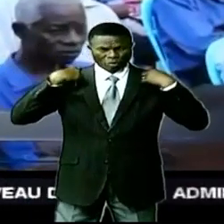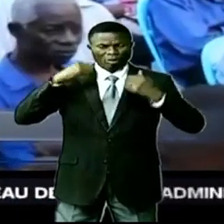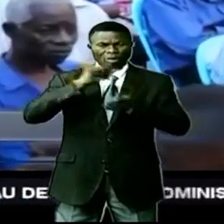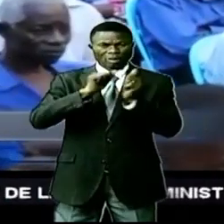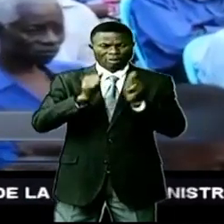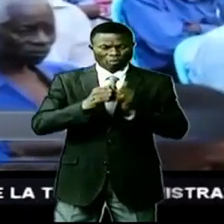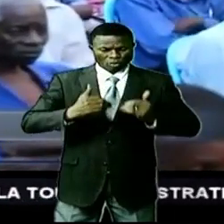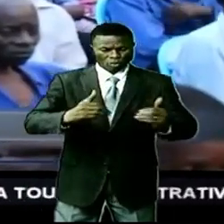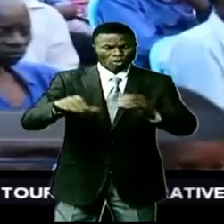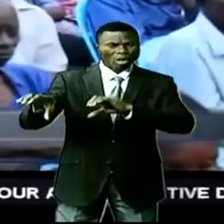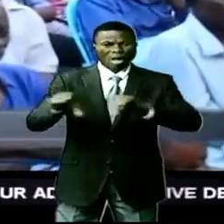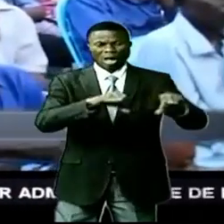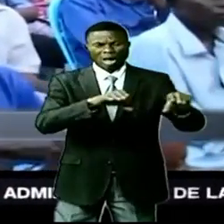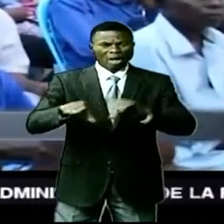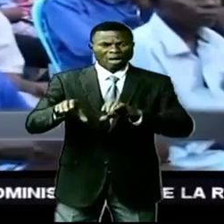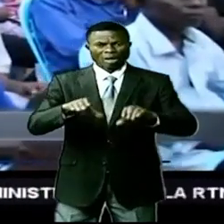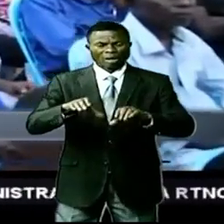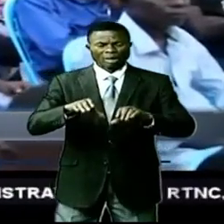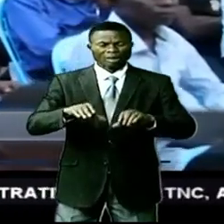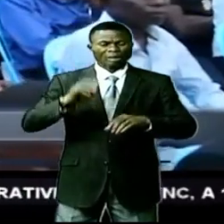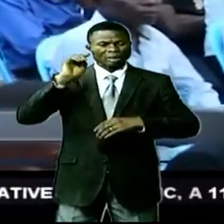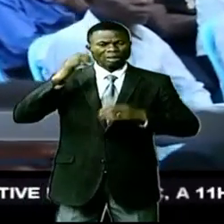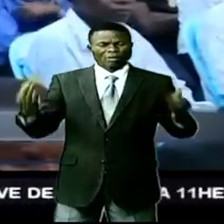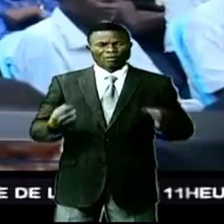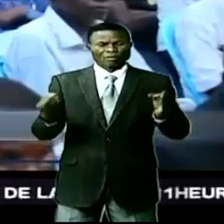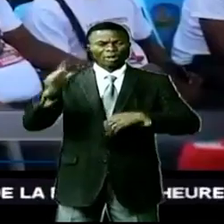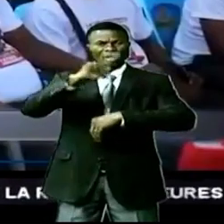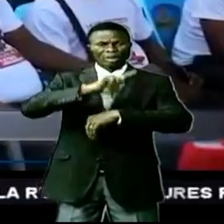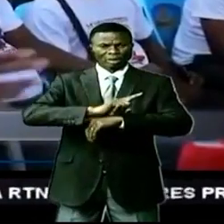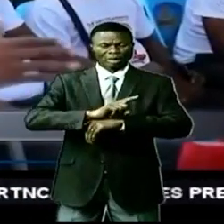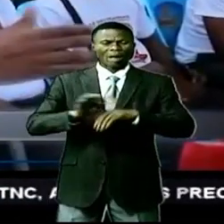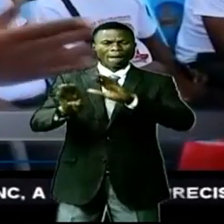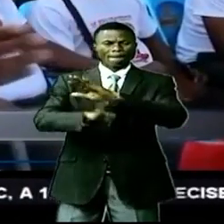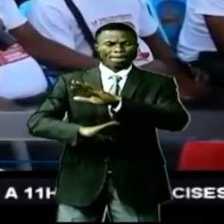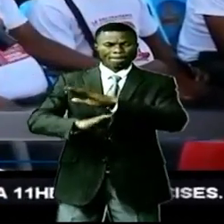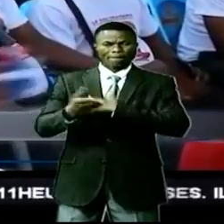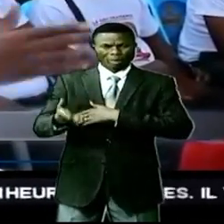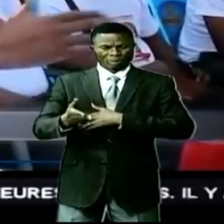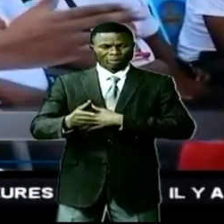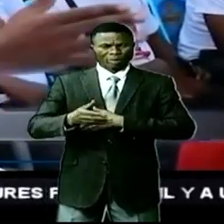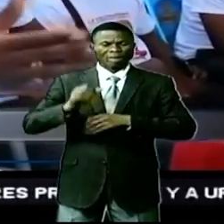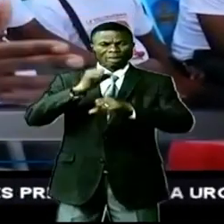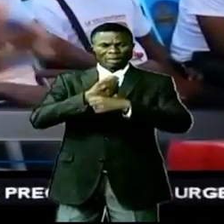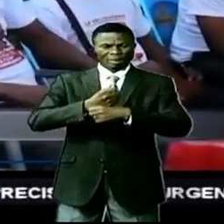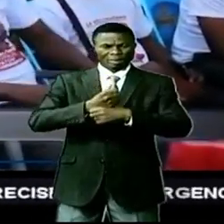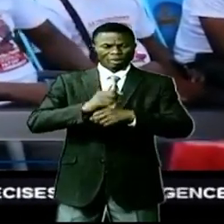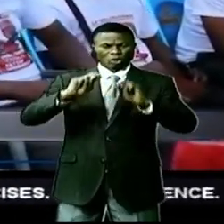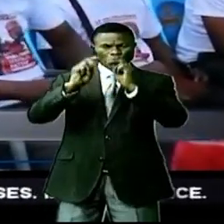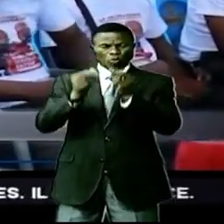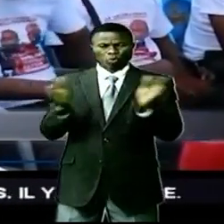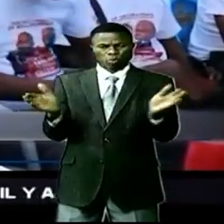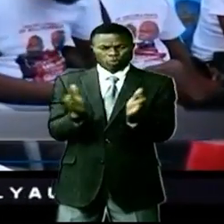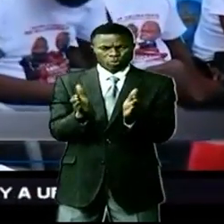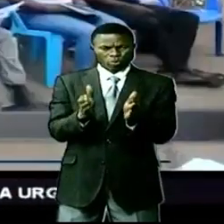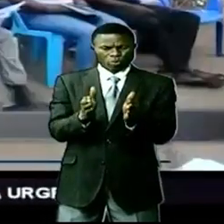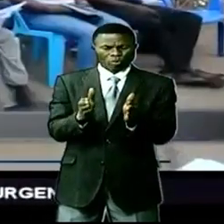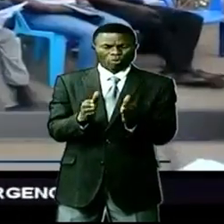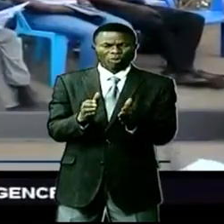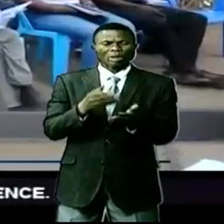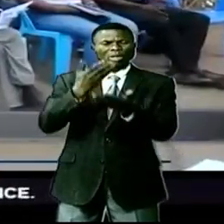de la poursuite des activités commémoratives de la journée de la base. La création de la classe moyenne et la